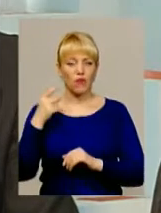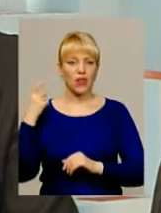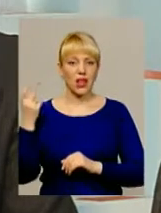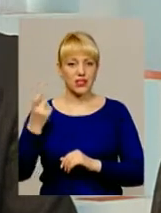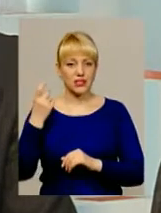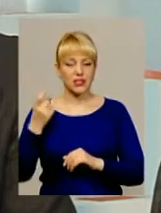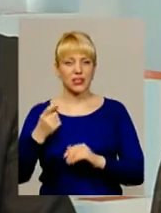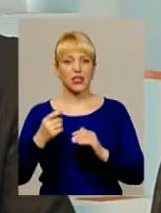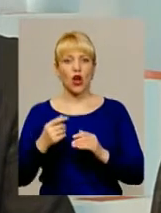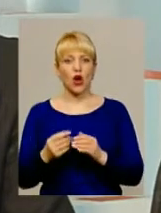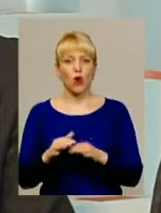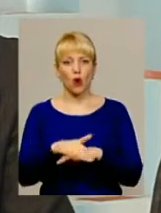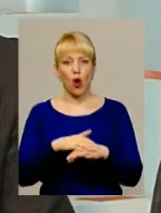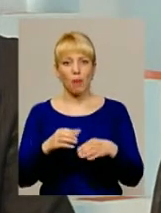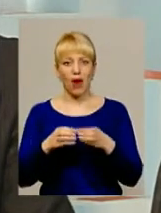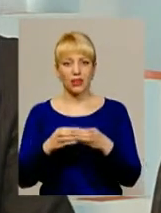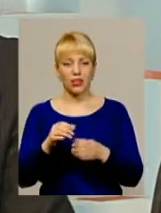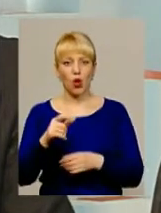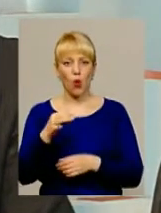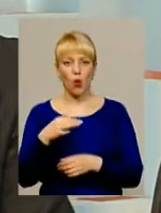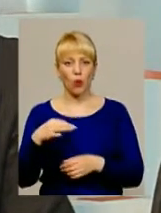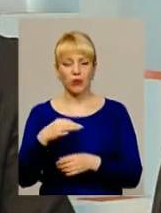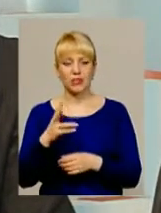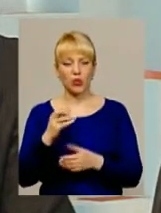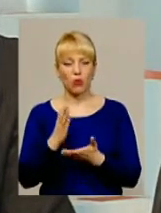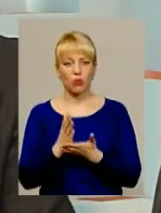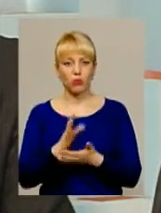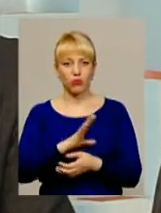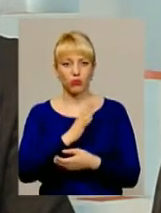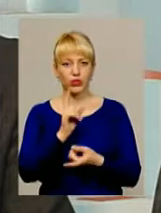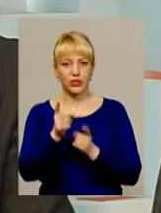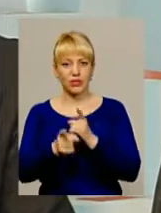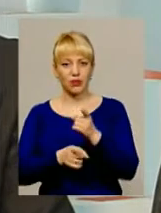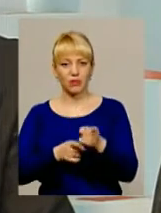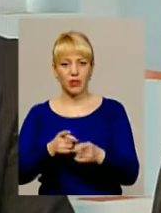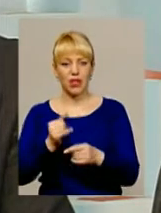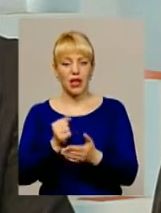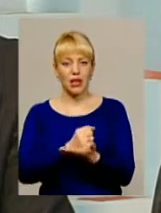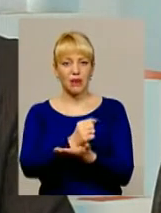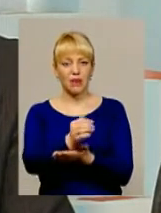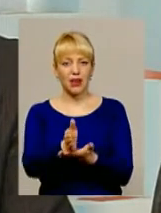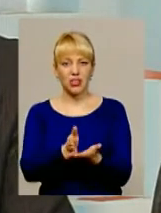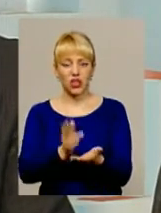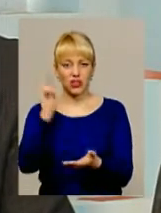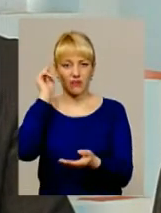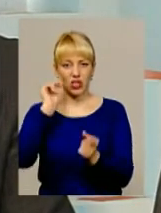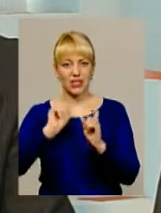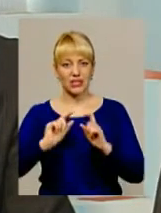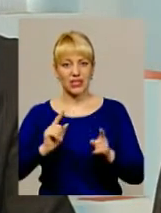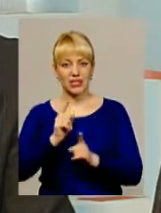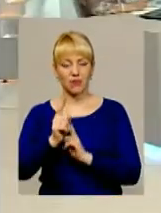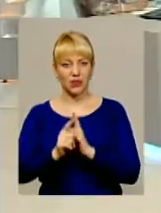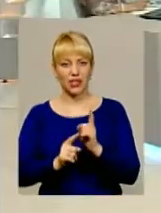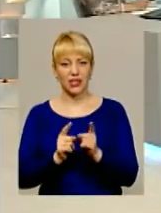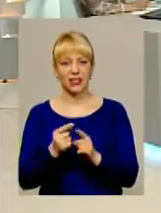громади області. Однак прийшли зміни і мережа навчальних заходів змінилася. Дещо